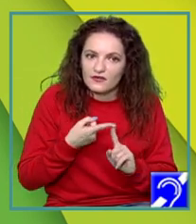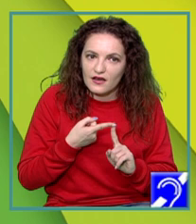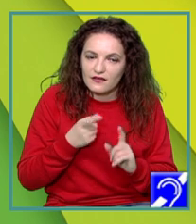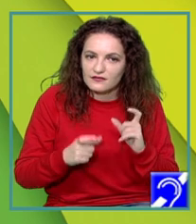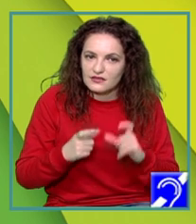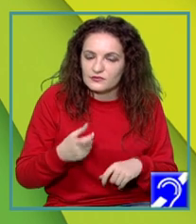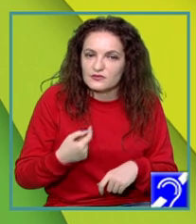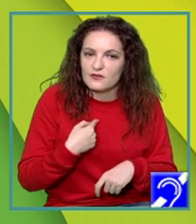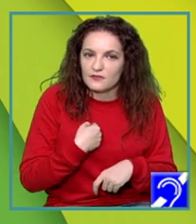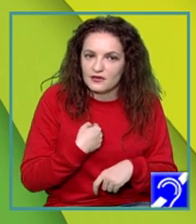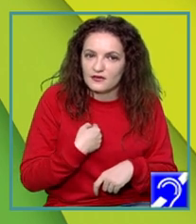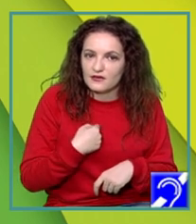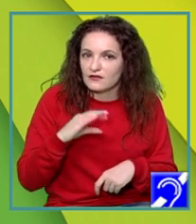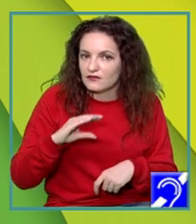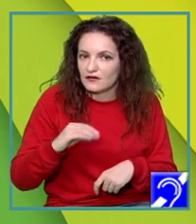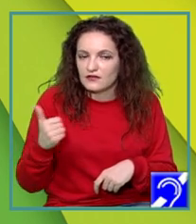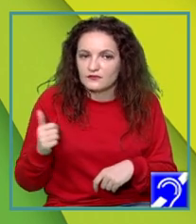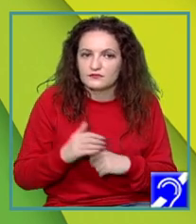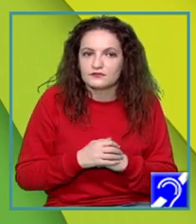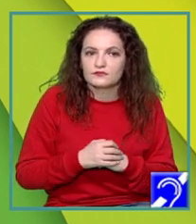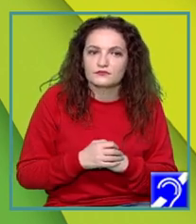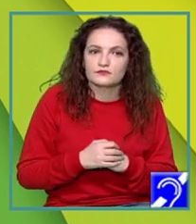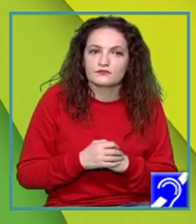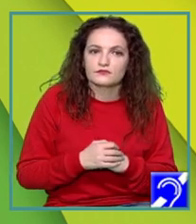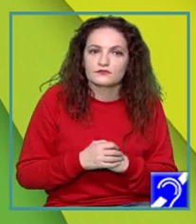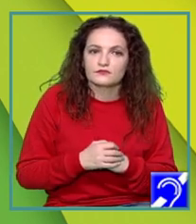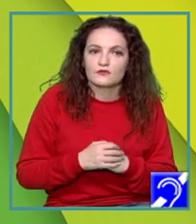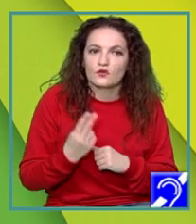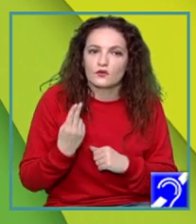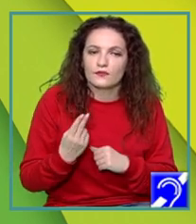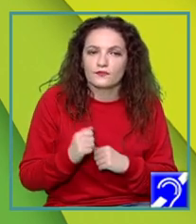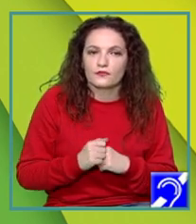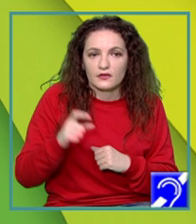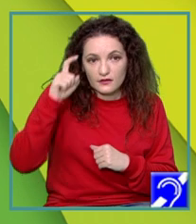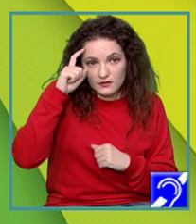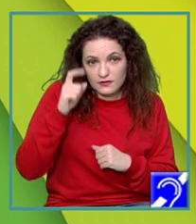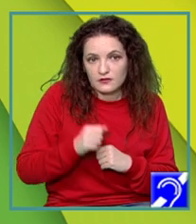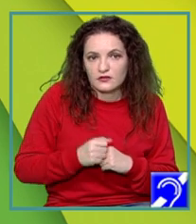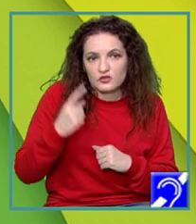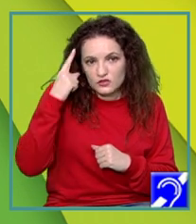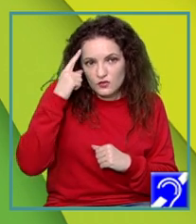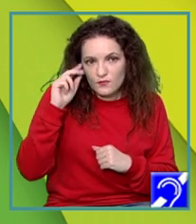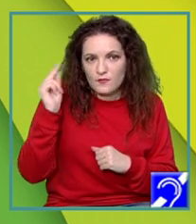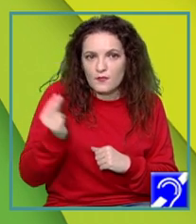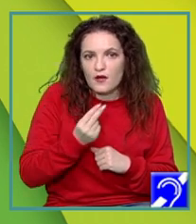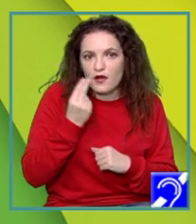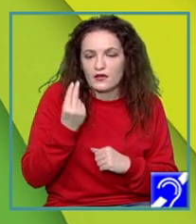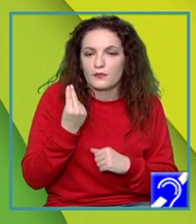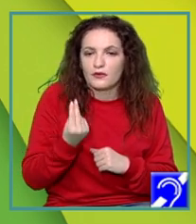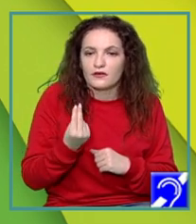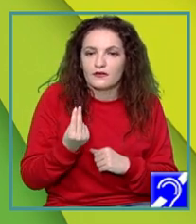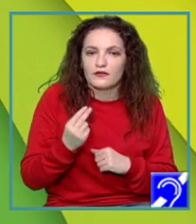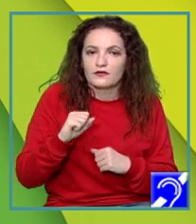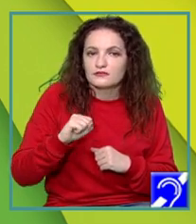lecții, am aflat despre mine că 2. Cred că știu mai bine